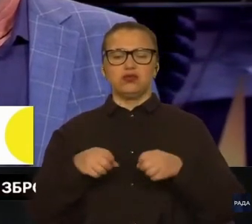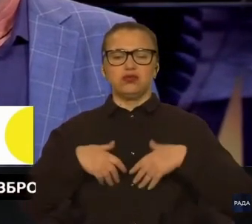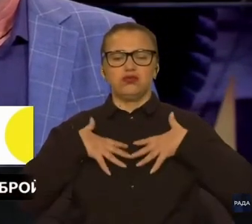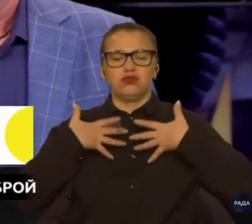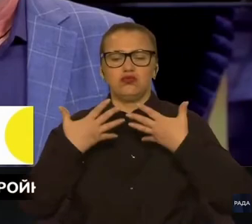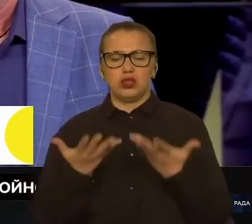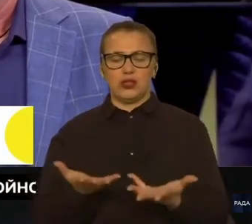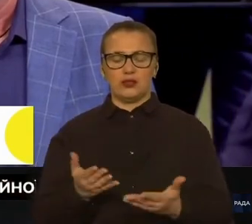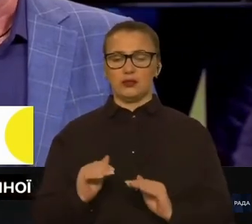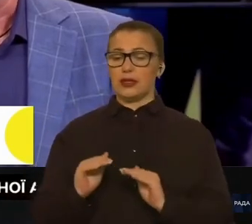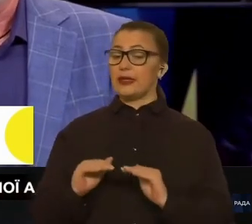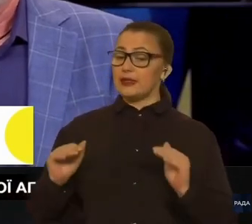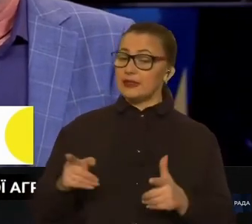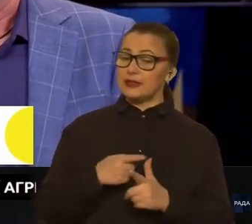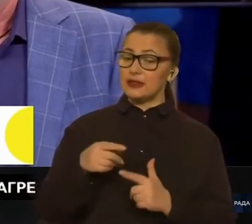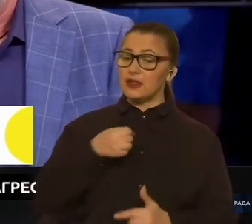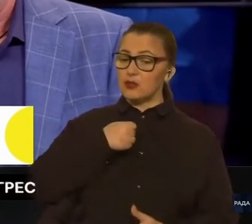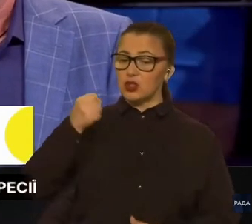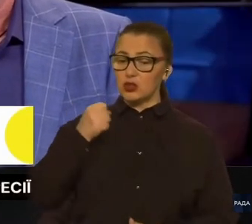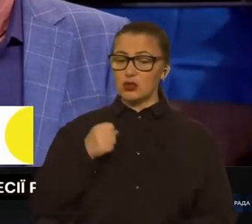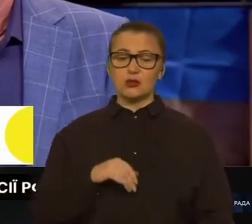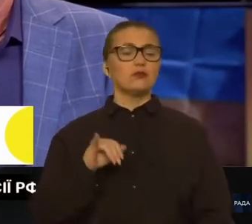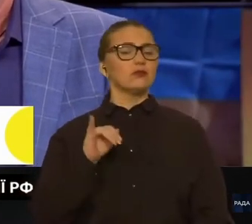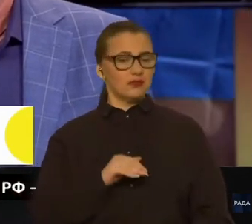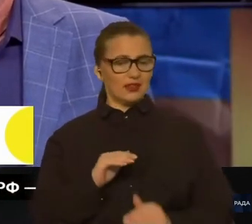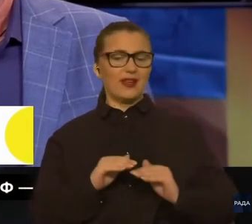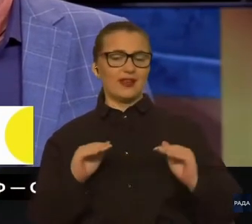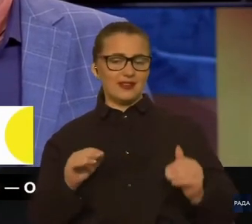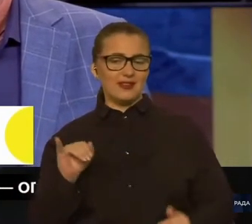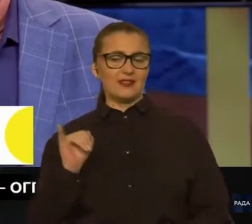Дітям чи дорослим, перепрошую? І дітям, і дорослим.